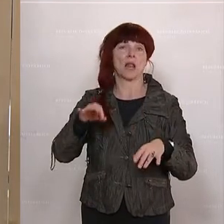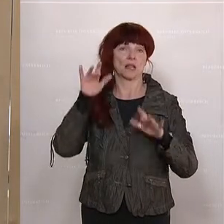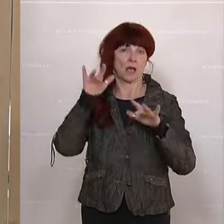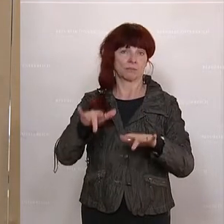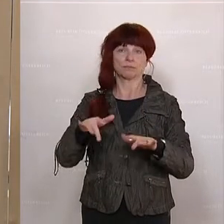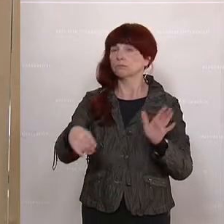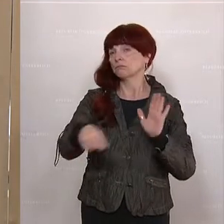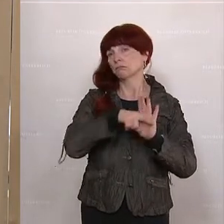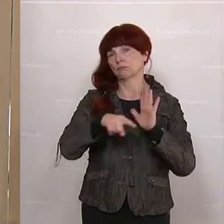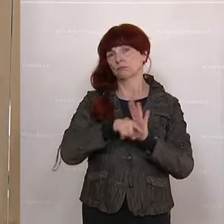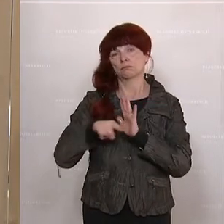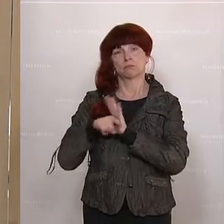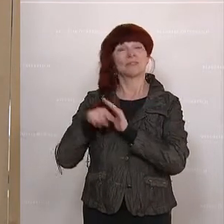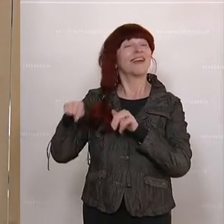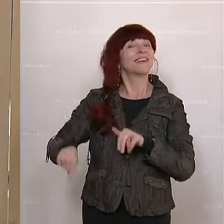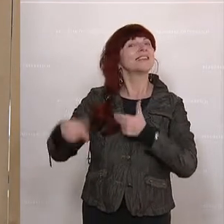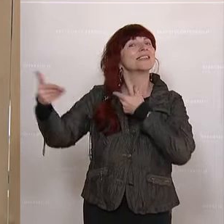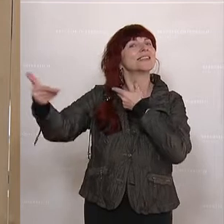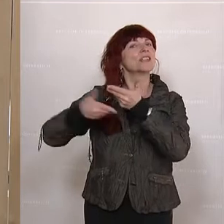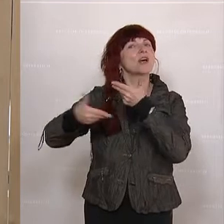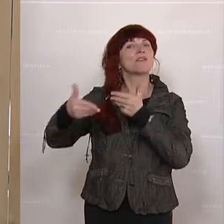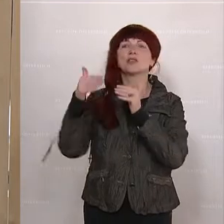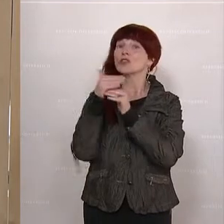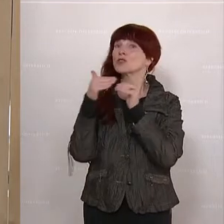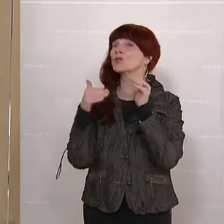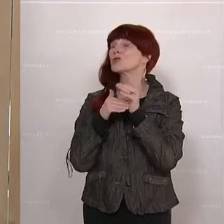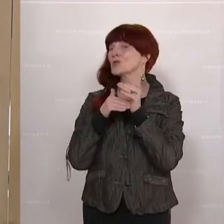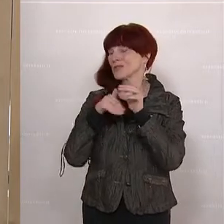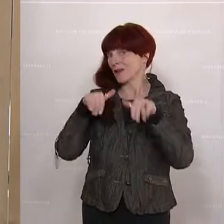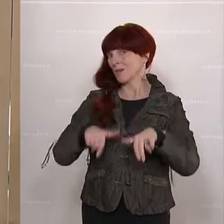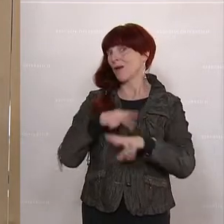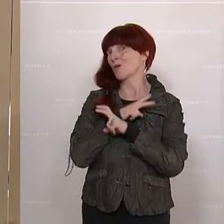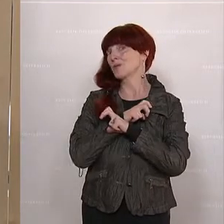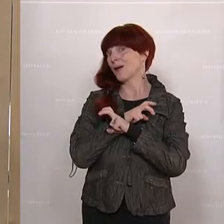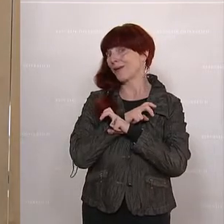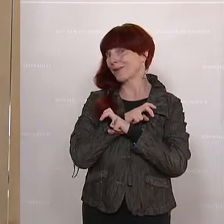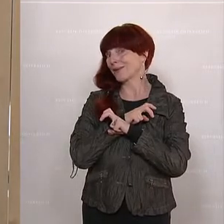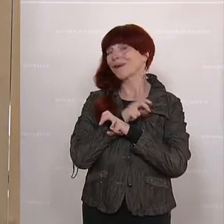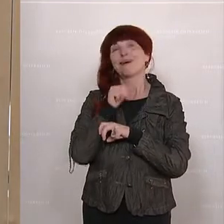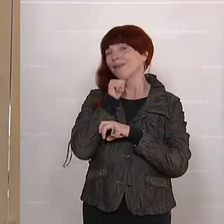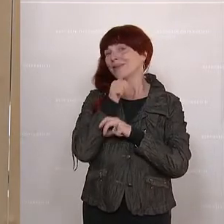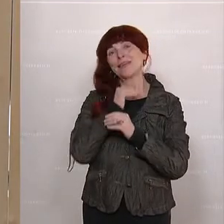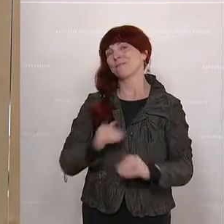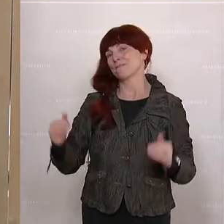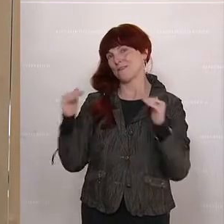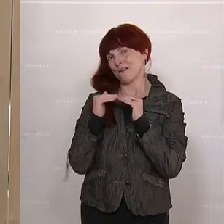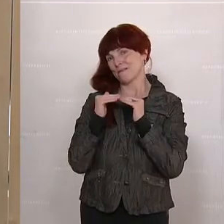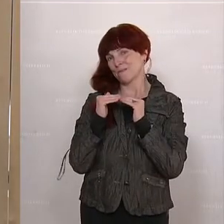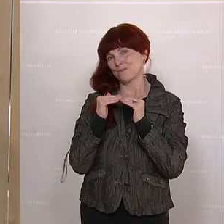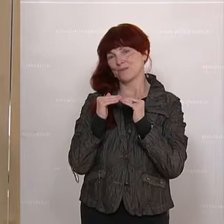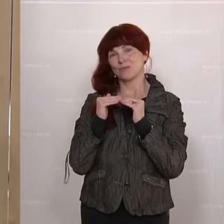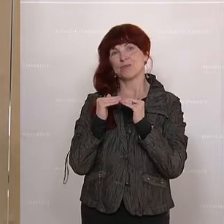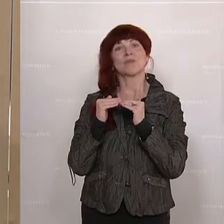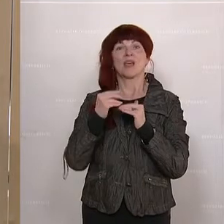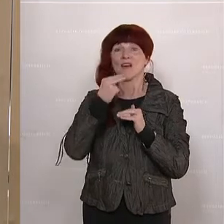in einem Wirtschaftssystem, weil wir uns in einem Wirtschaftssystem bewegen, das nicht mehr fair agiert für all jene,